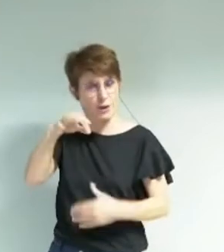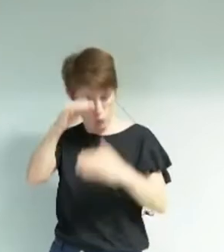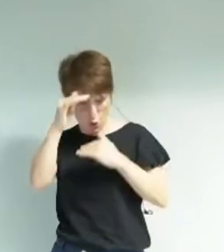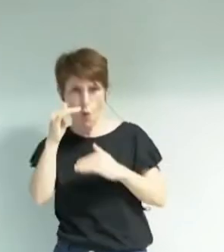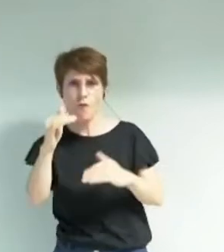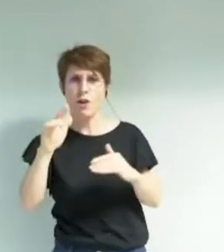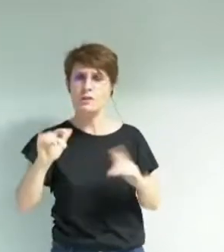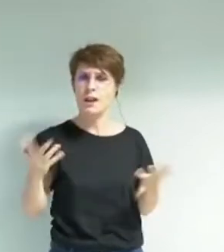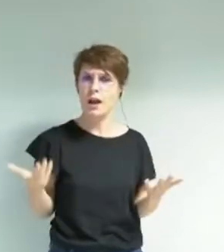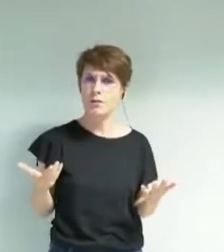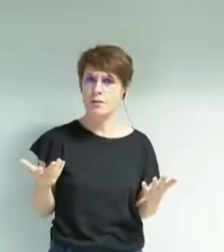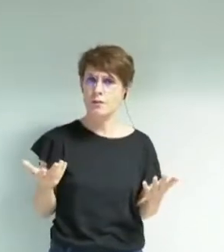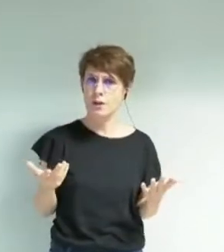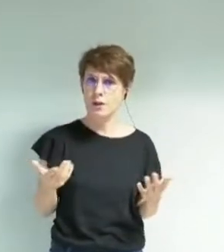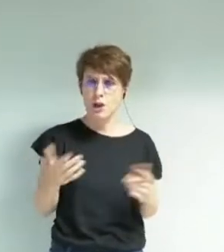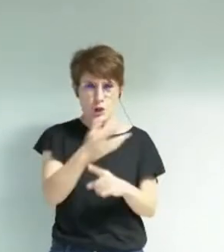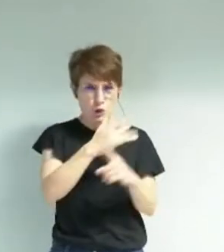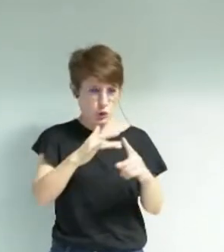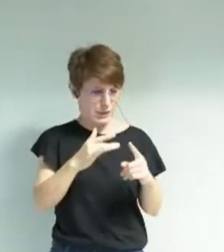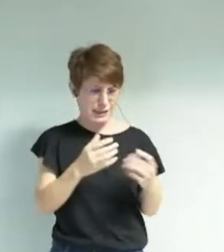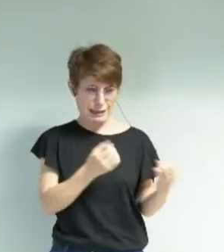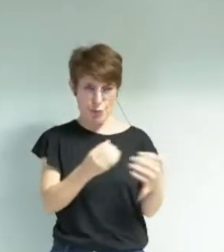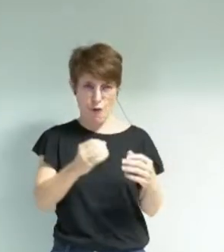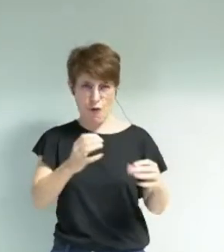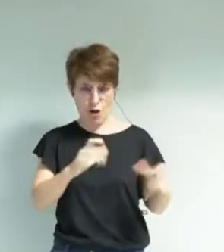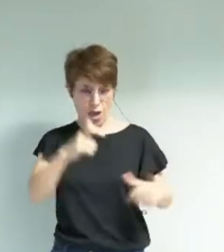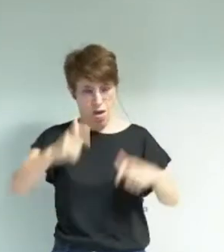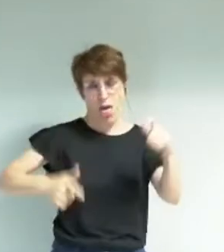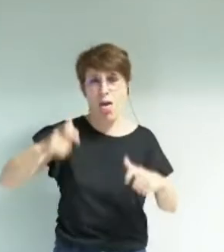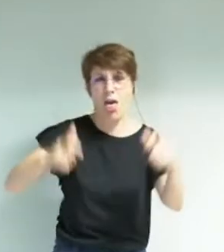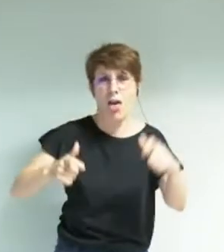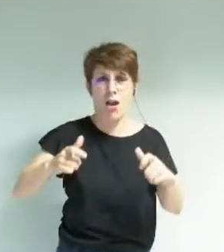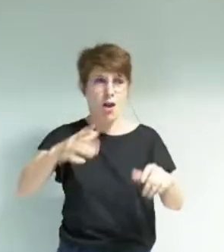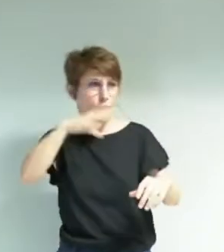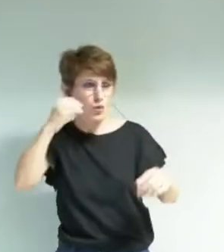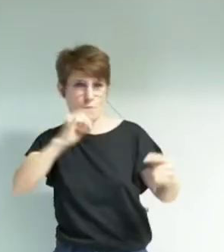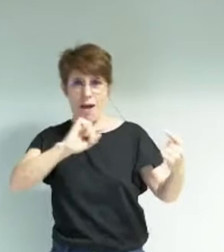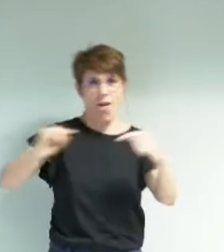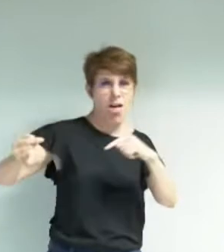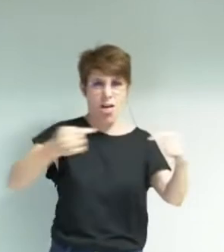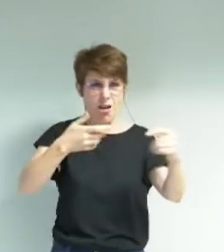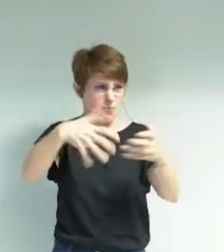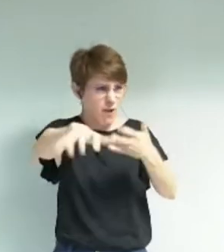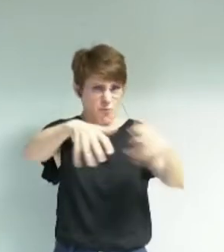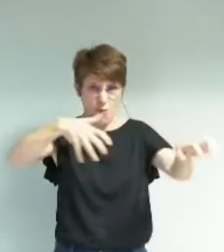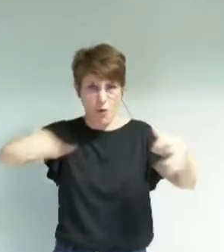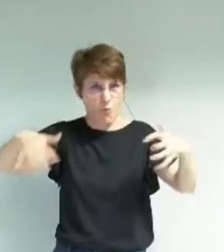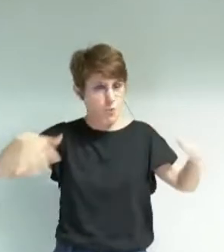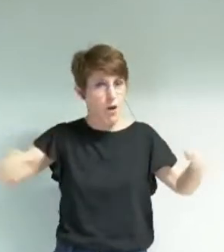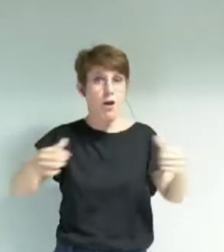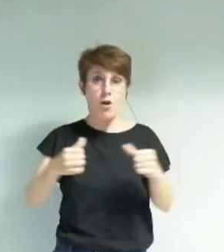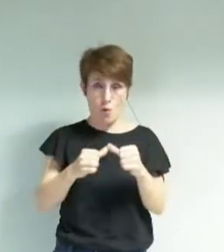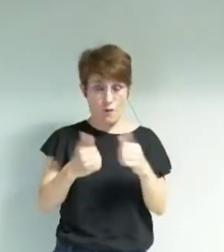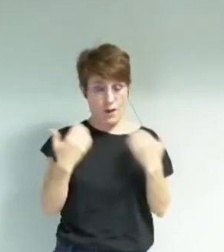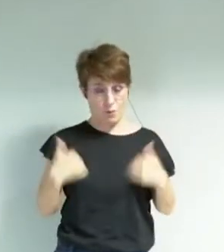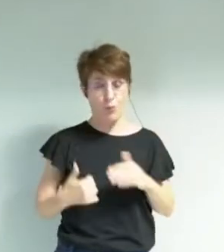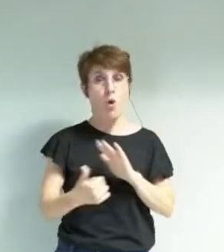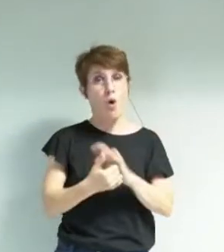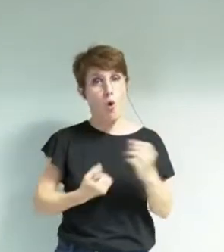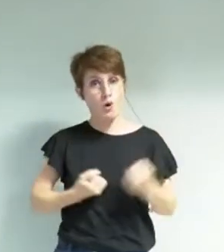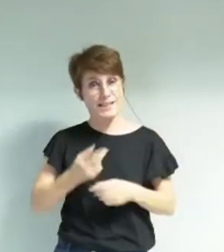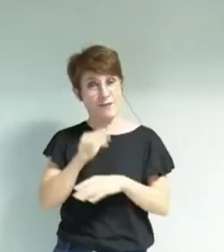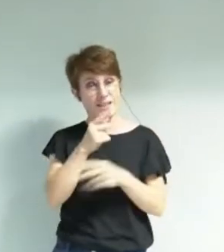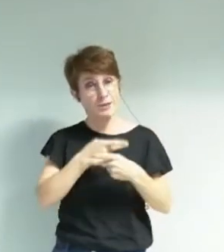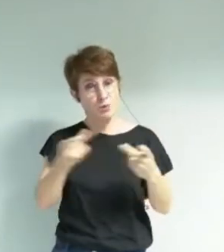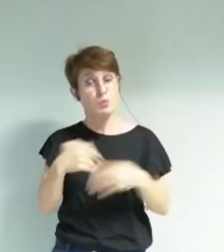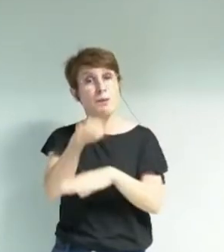fragilise toujours plus, qui oppose, qui fragmente la communauté humaine que nous formons, le service public doit être protecteur. Nous